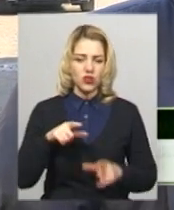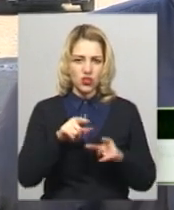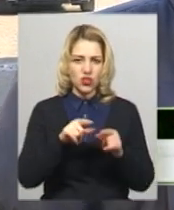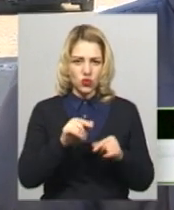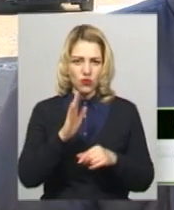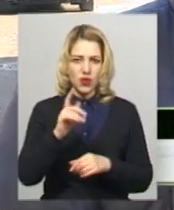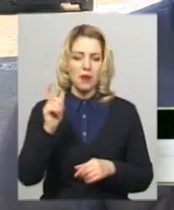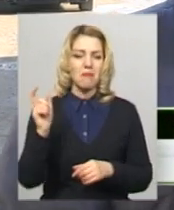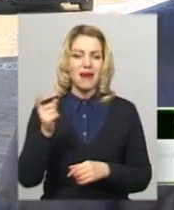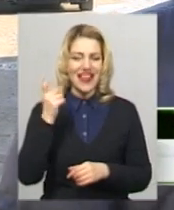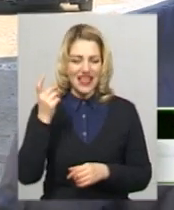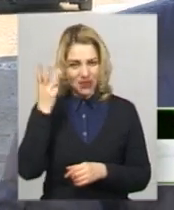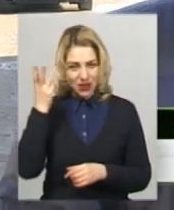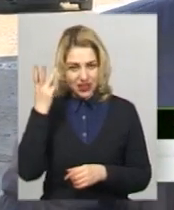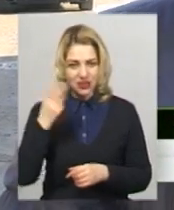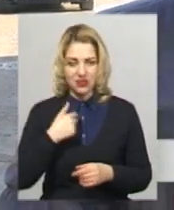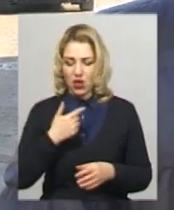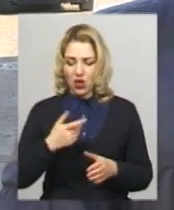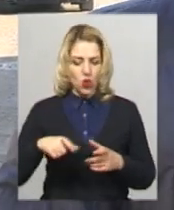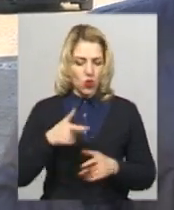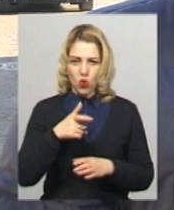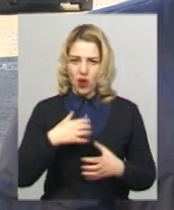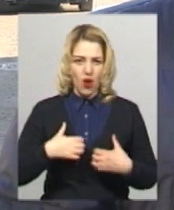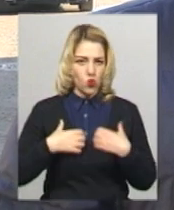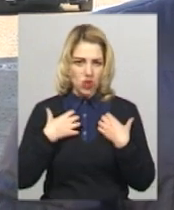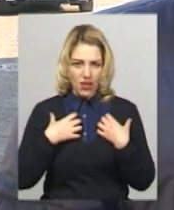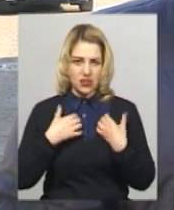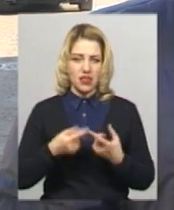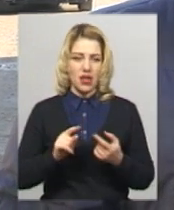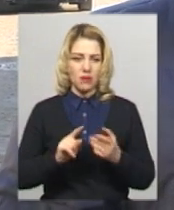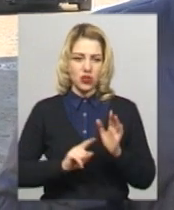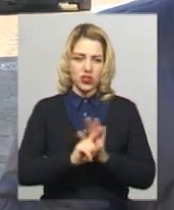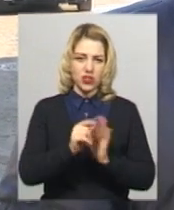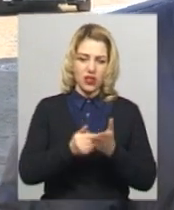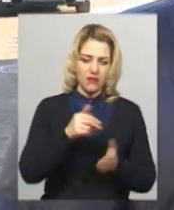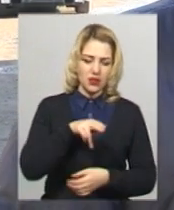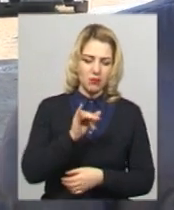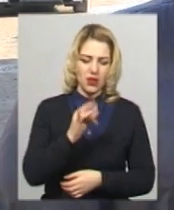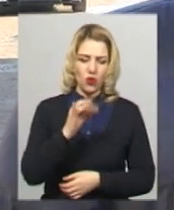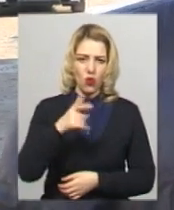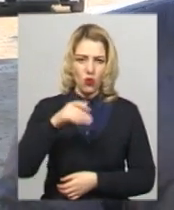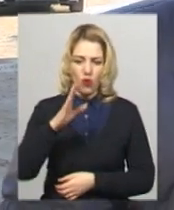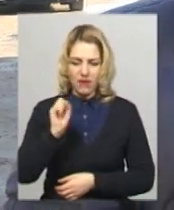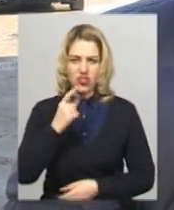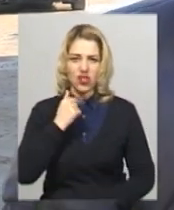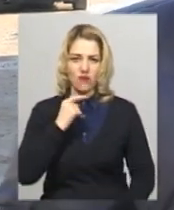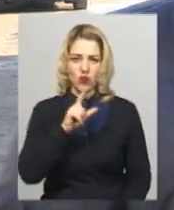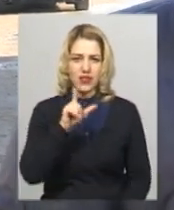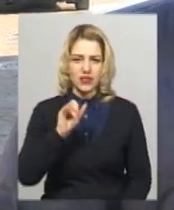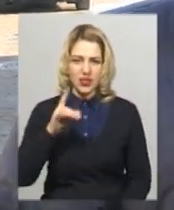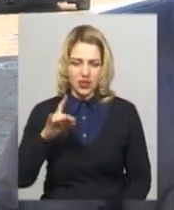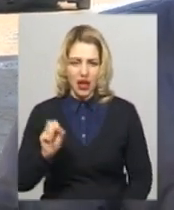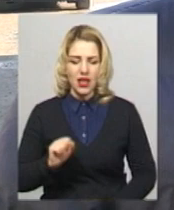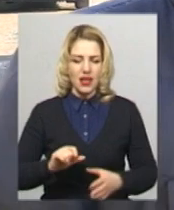Дороги ужасні. Особина дорога починає десь від Перговись до Червоної Зірки, яма на